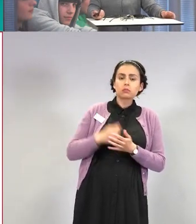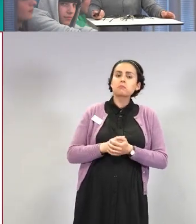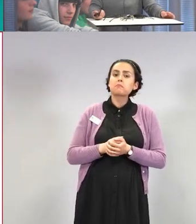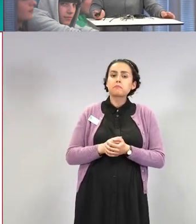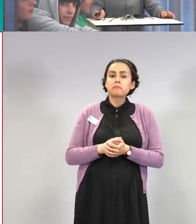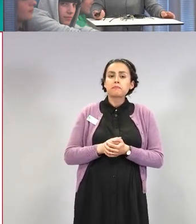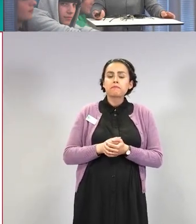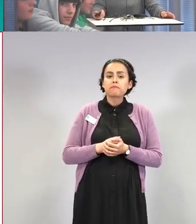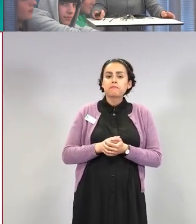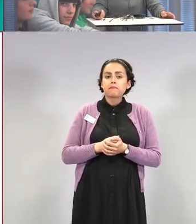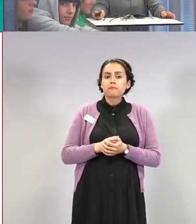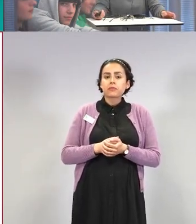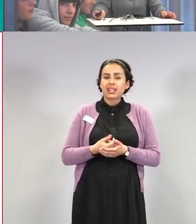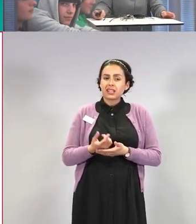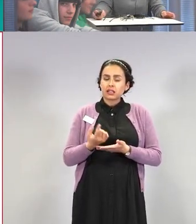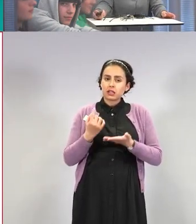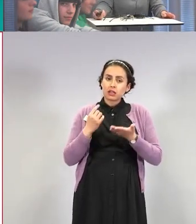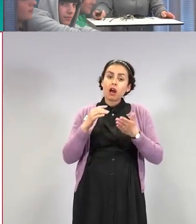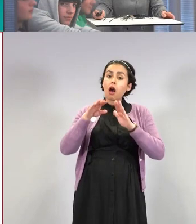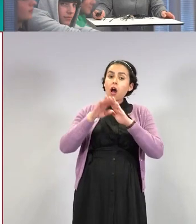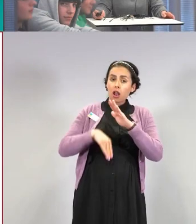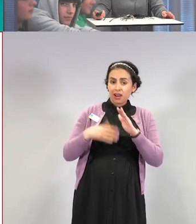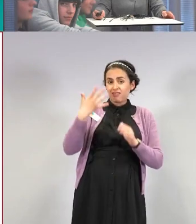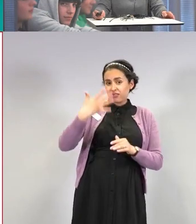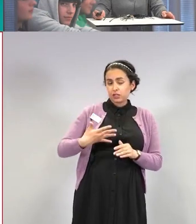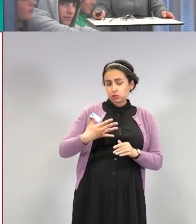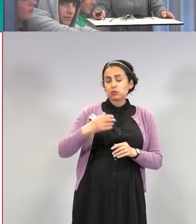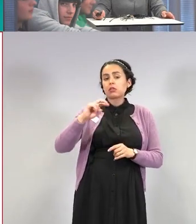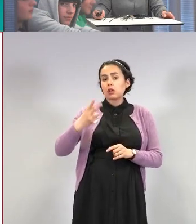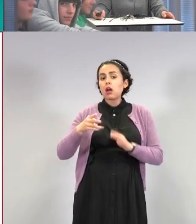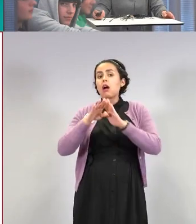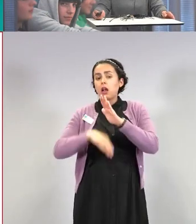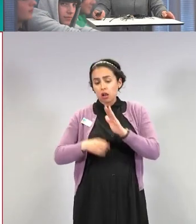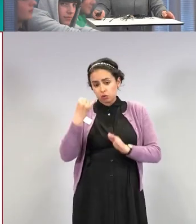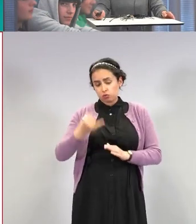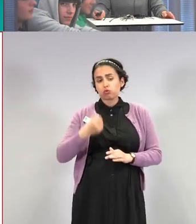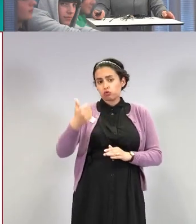alle 50-vuotiaille tai alle 60-vuotiaille.